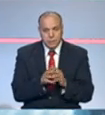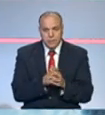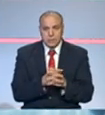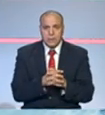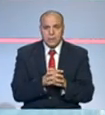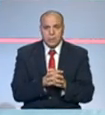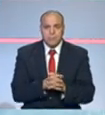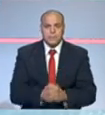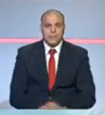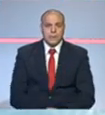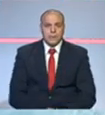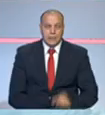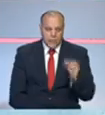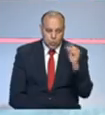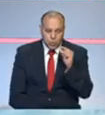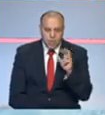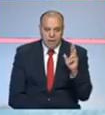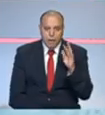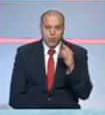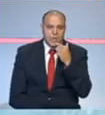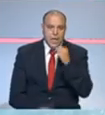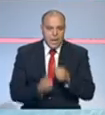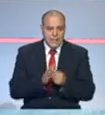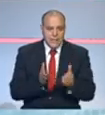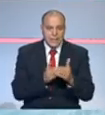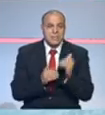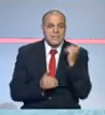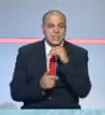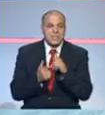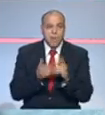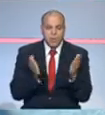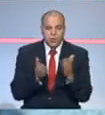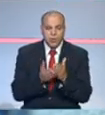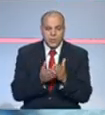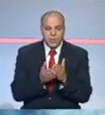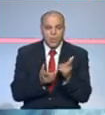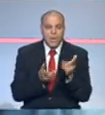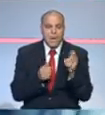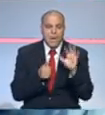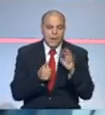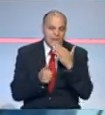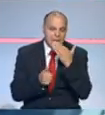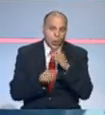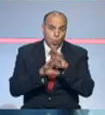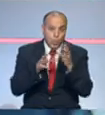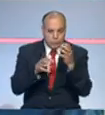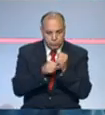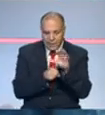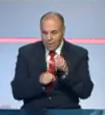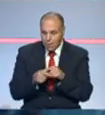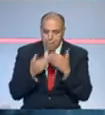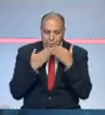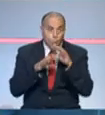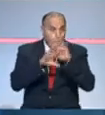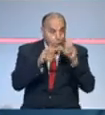نخدمه كما خدمنا في الصيف الدكتور رفيق بجدارية رئيس قسم الاستعجالي بمستشفى عبد الرحمن مامي شكرا لك على قبول الدعوة